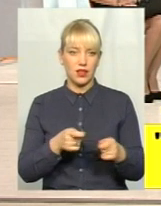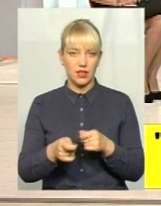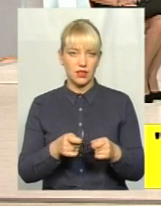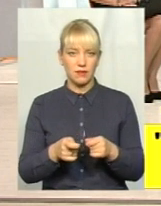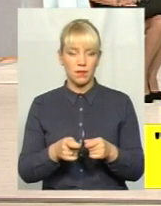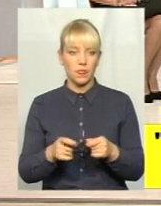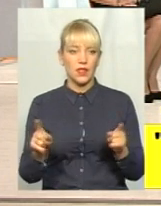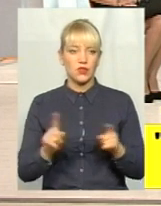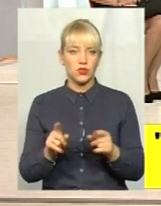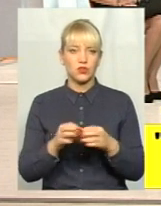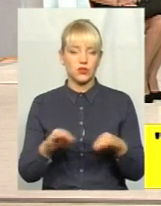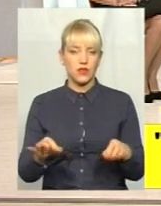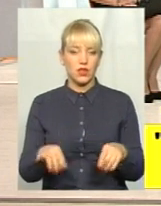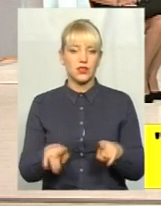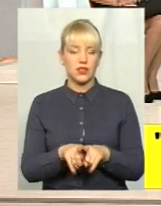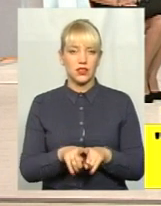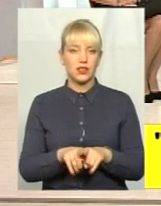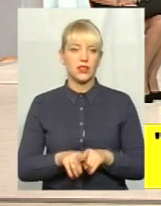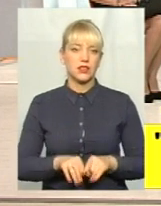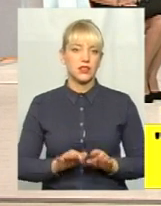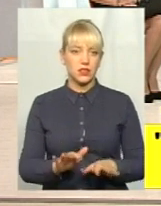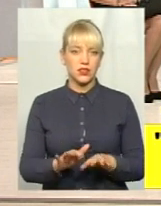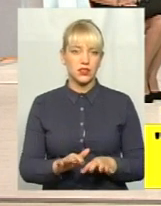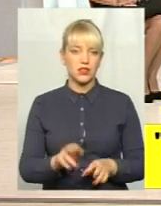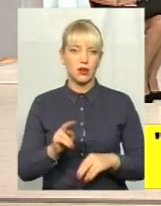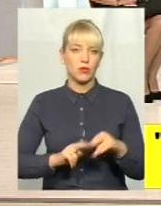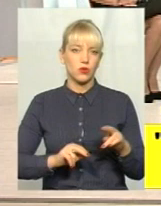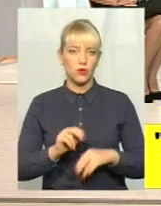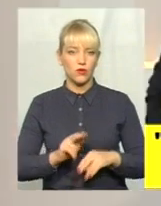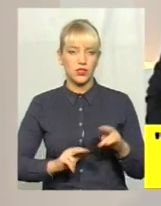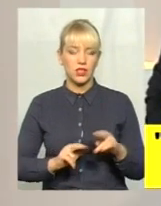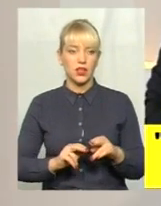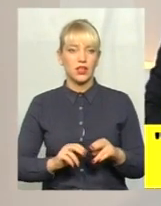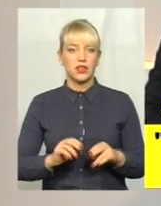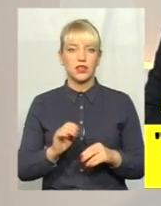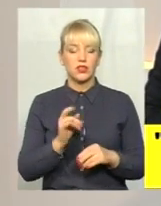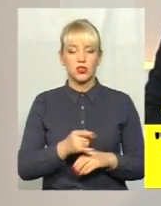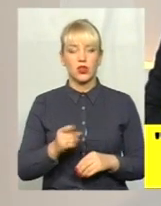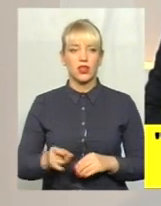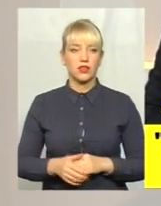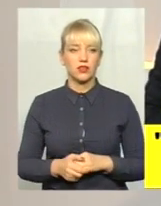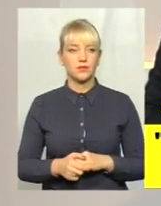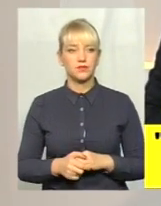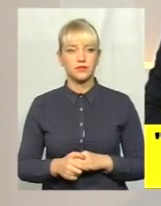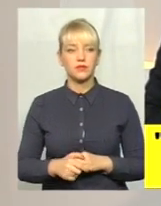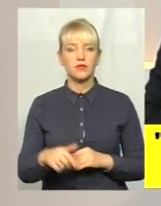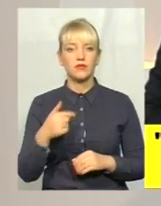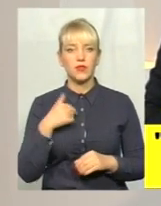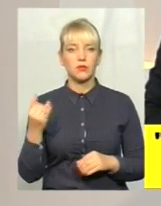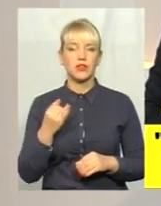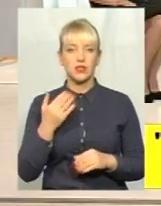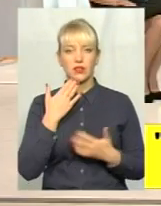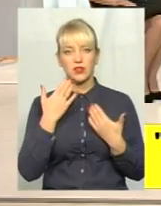дозволяли такі дії запудовувати стоянки. Дякую, пане Василь. Ще мені в пане Іваноць цікаво запитати. От патрульна